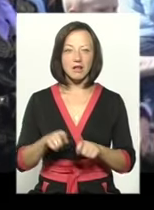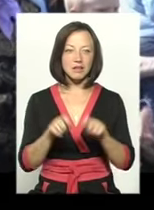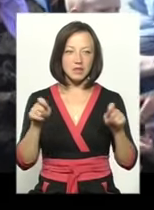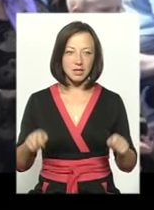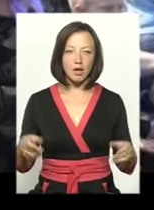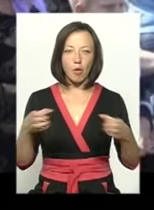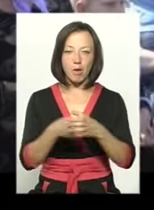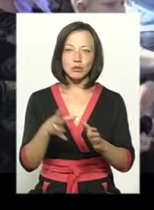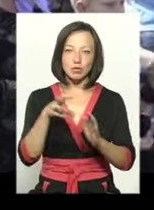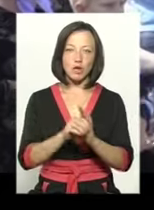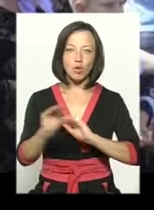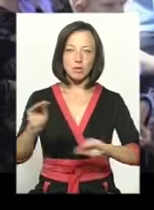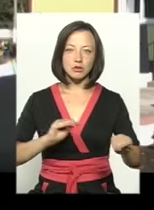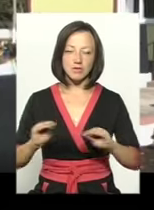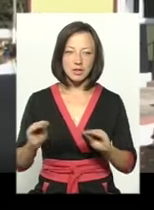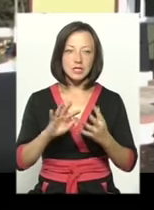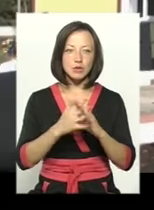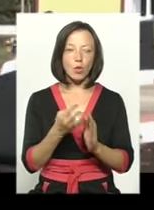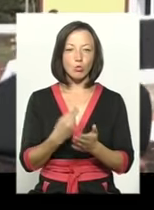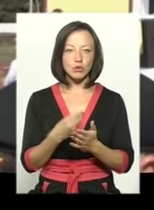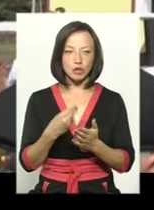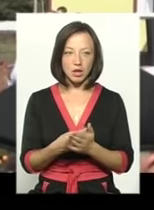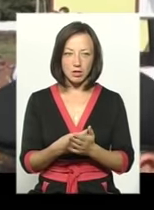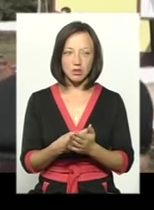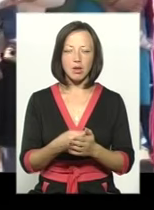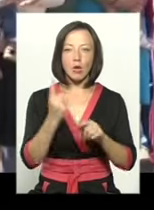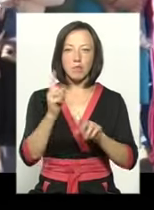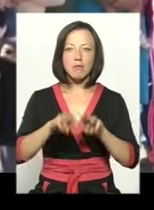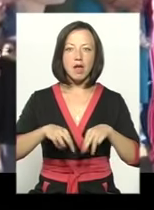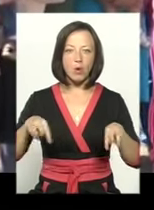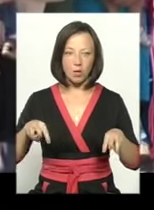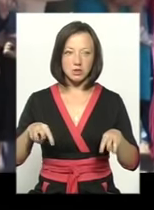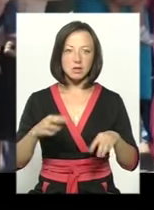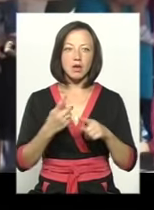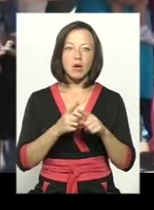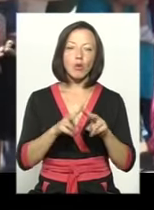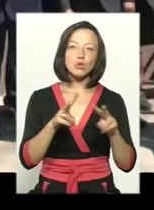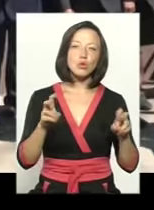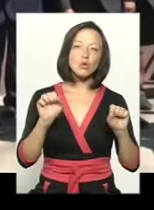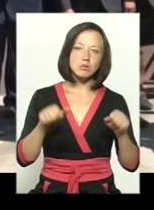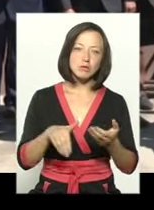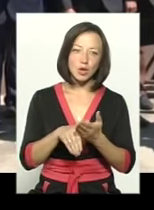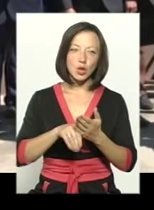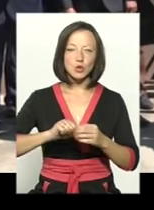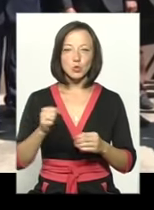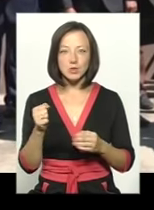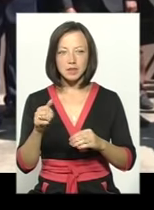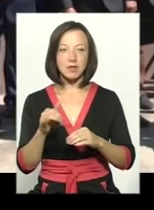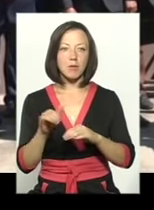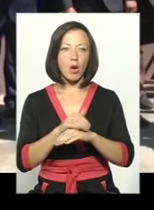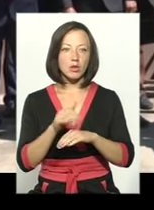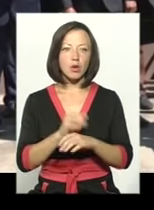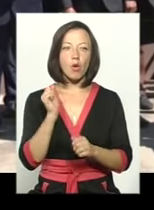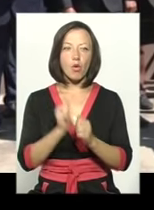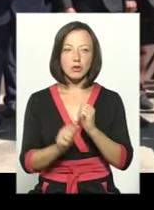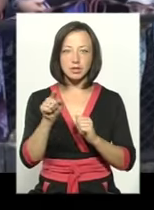удолучалися до облаштування. З ліському бюджету амбулаторія увійшлася у мільйон. Підсобили хто чим, друзі села і благодійники. Кожен